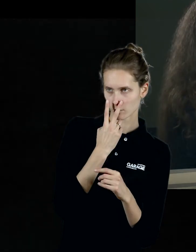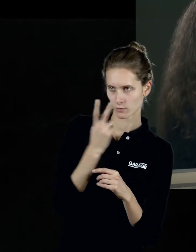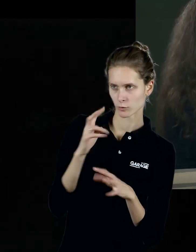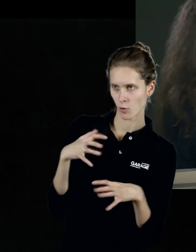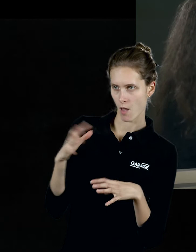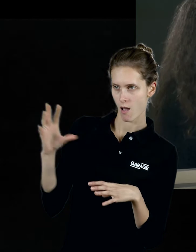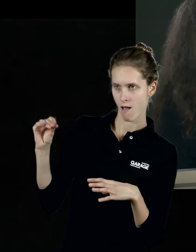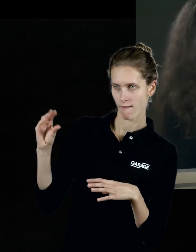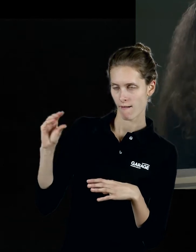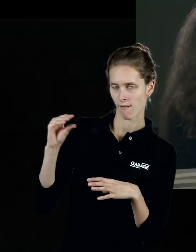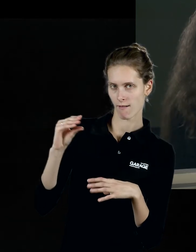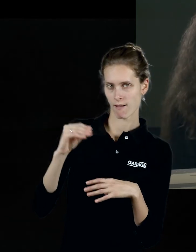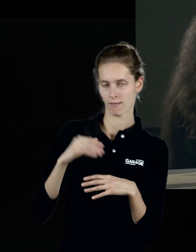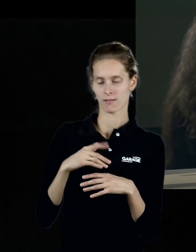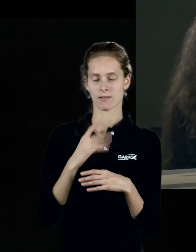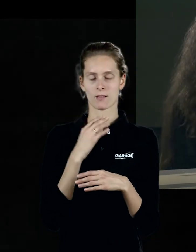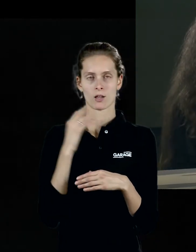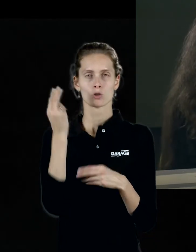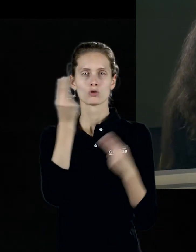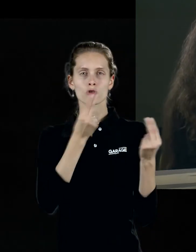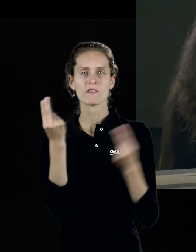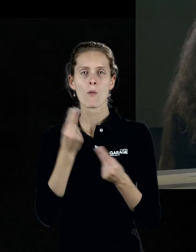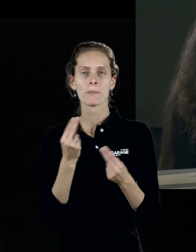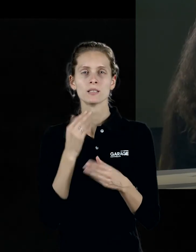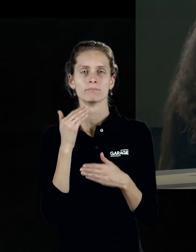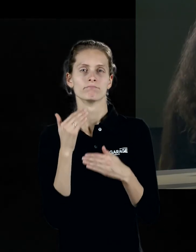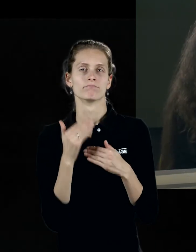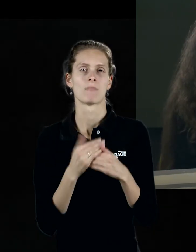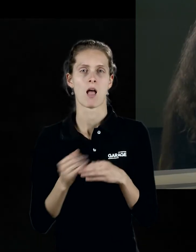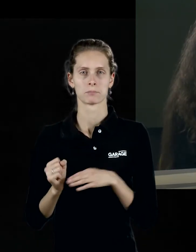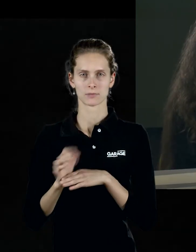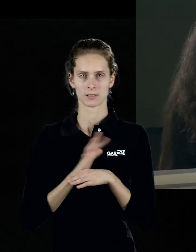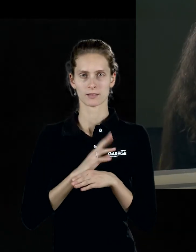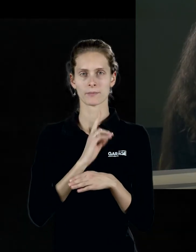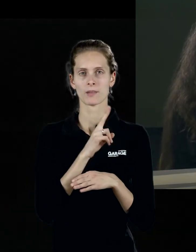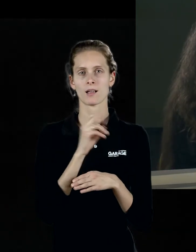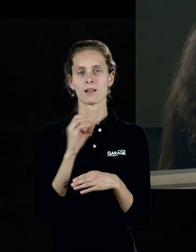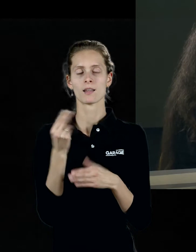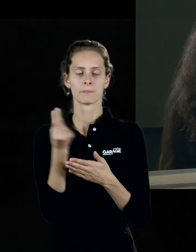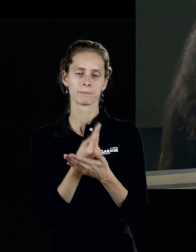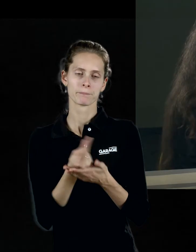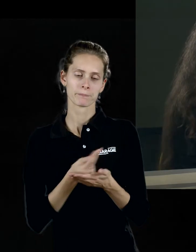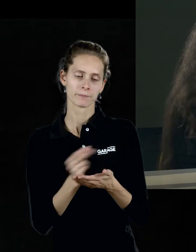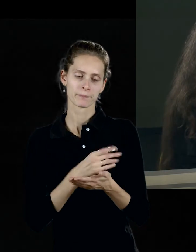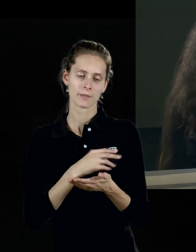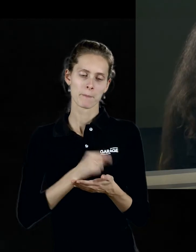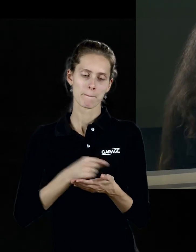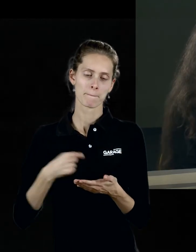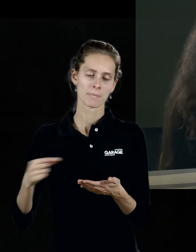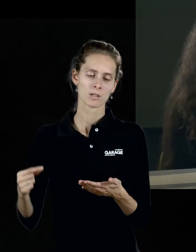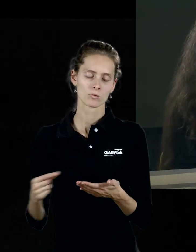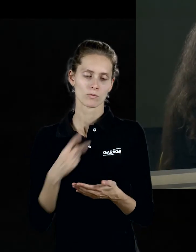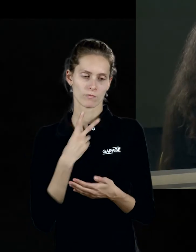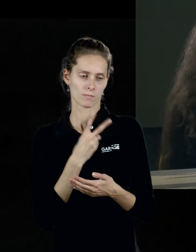приближающаяся так абстрактной. И Клей писал, что его восхищает, что Марк может быть на одном, как бы ставит себя на